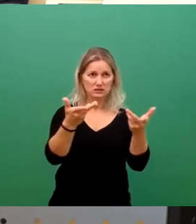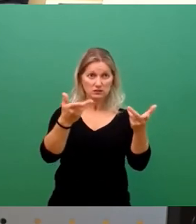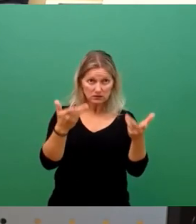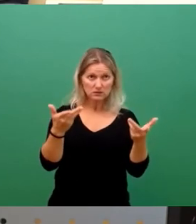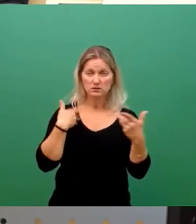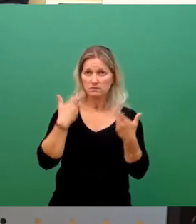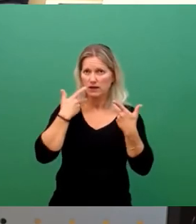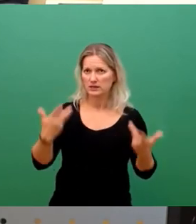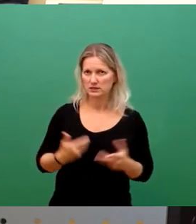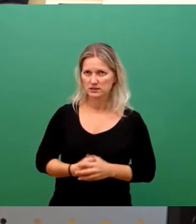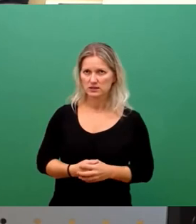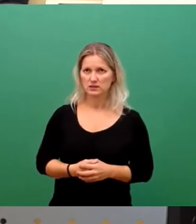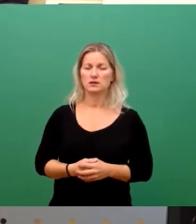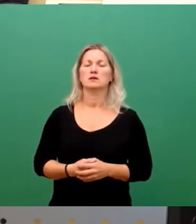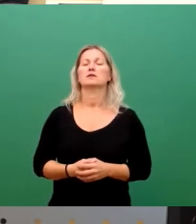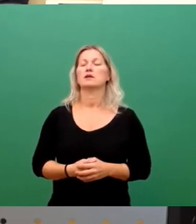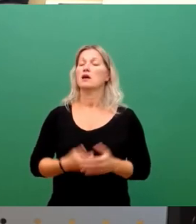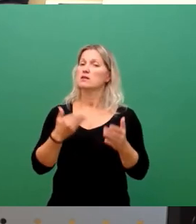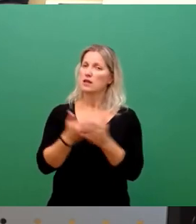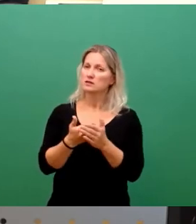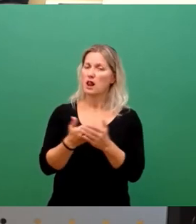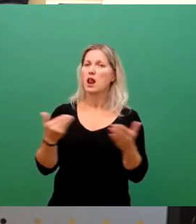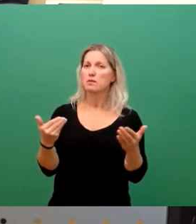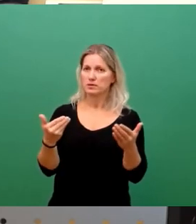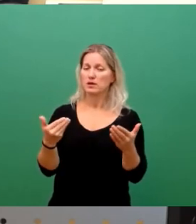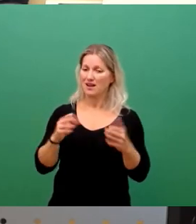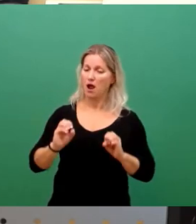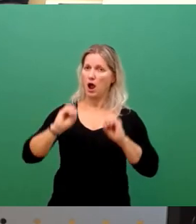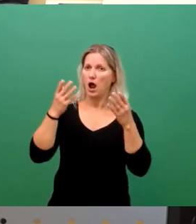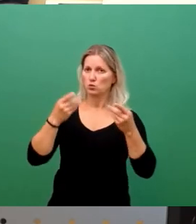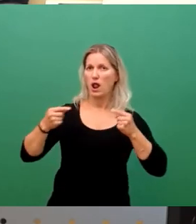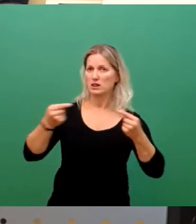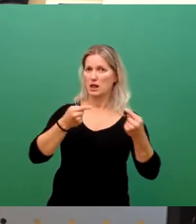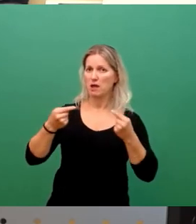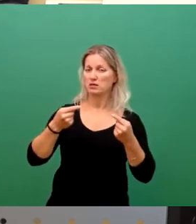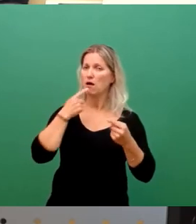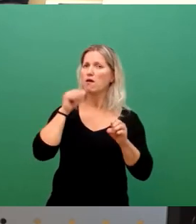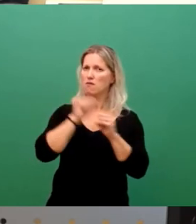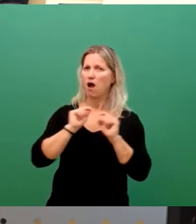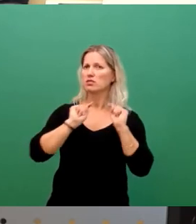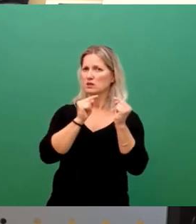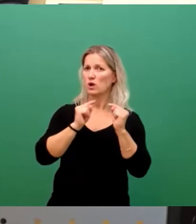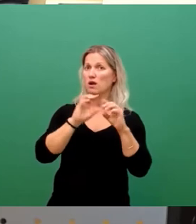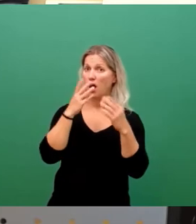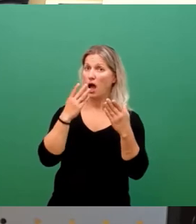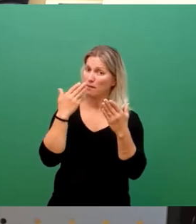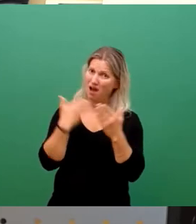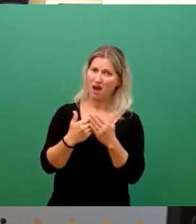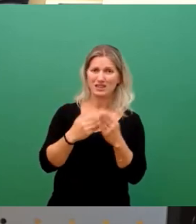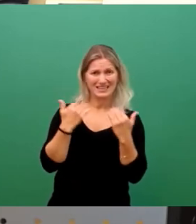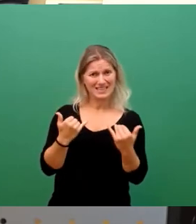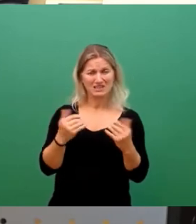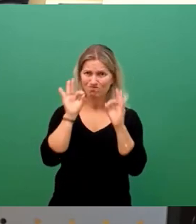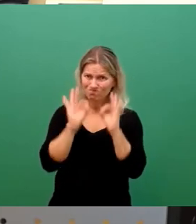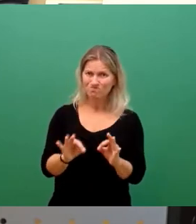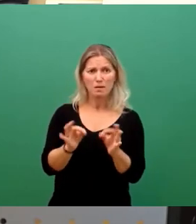Deswegen, ja, man kann hier in der aktuellen Debatte diskutieren, aber wir brauchen jetzt vor allem konkrete